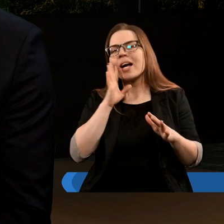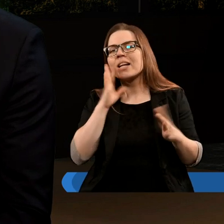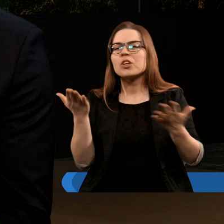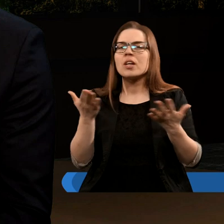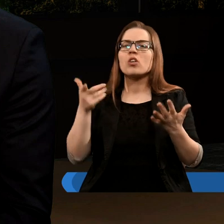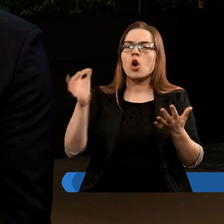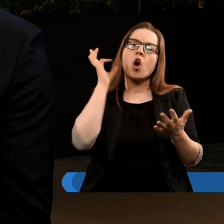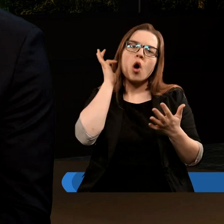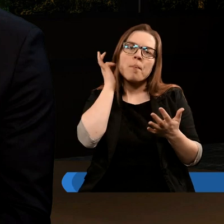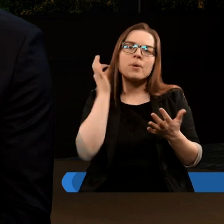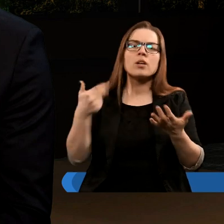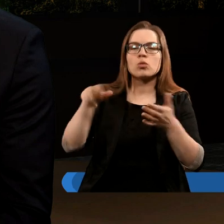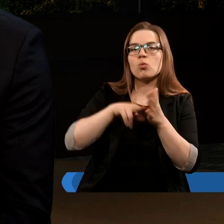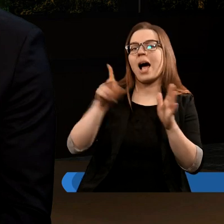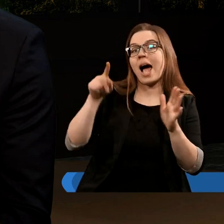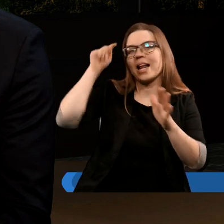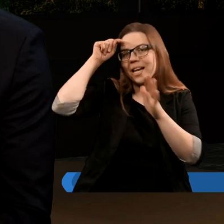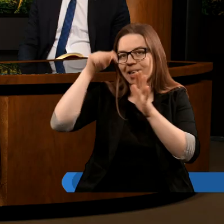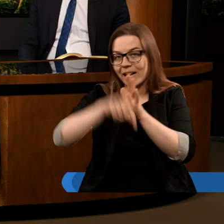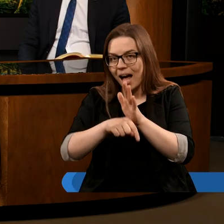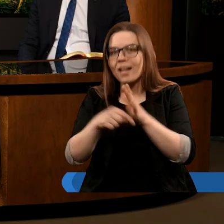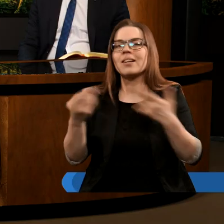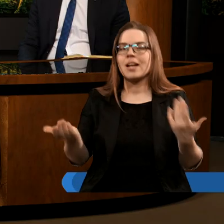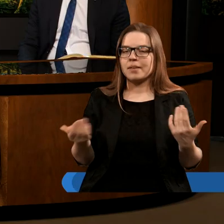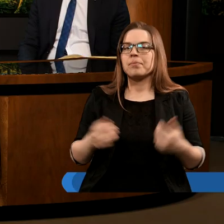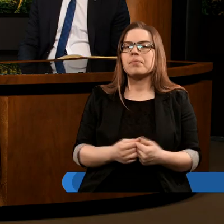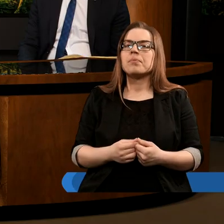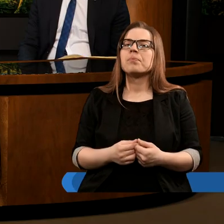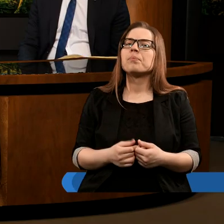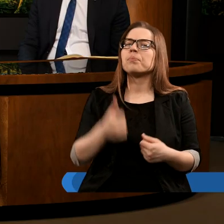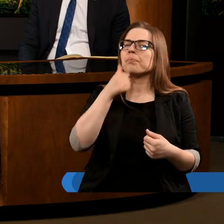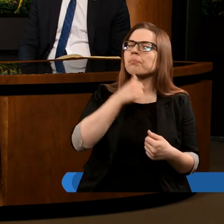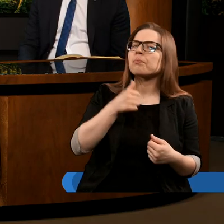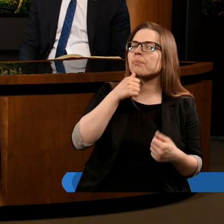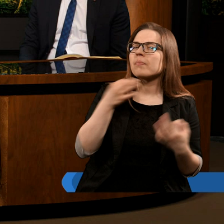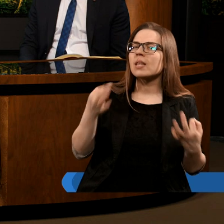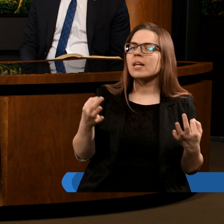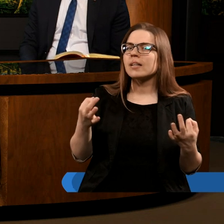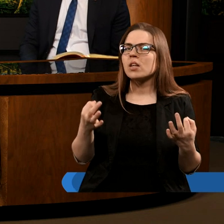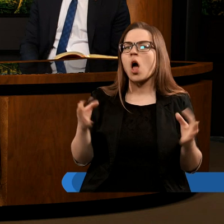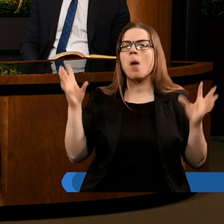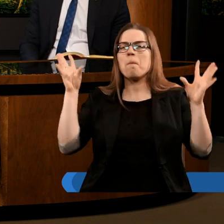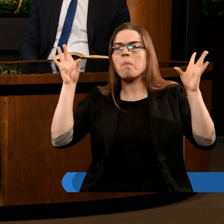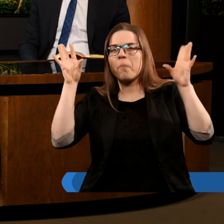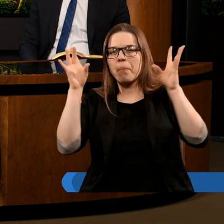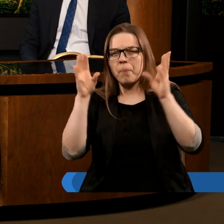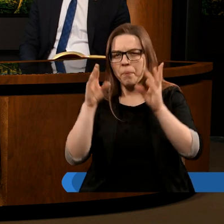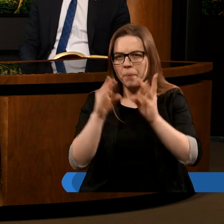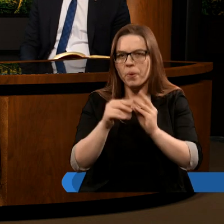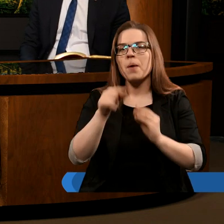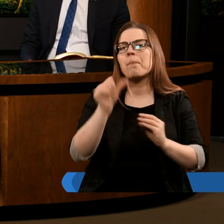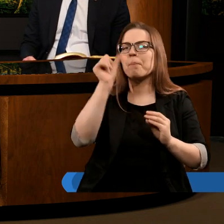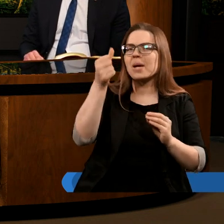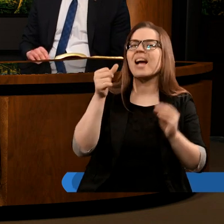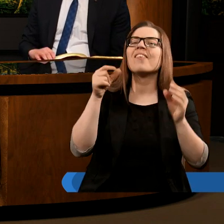tam kobietę, która zdradza. Więc spróbujmy zrobić takie krótkie podsumowanie tego pierwszego